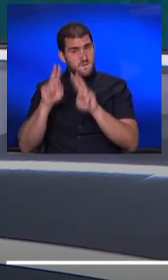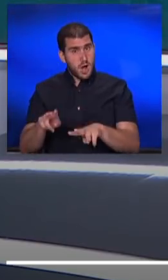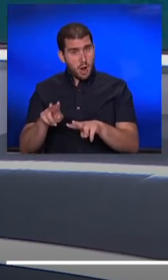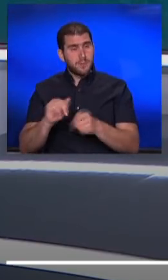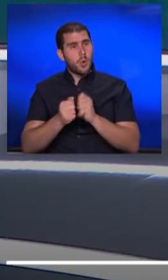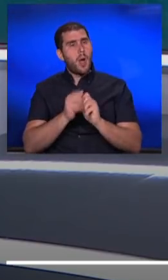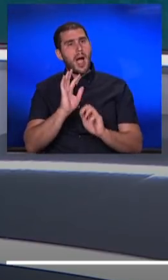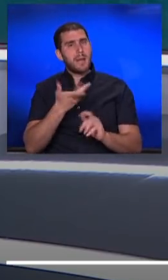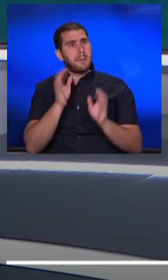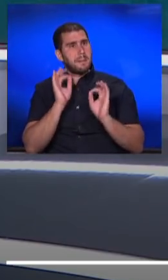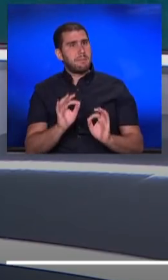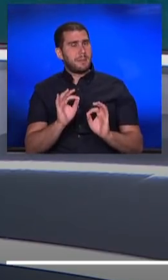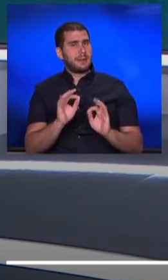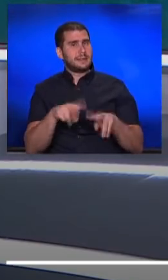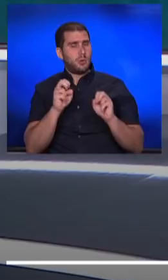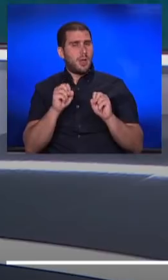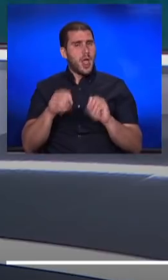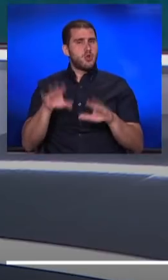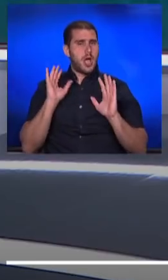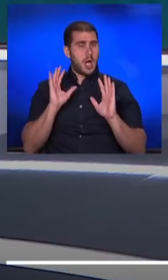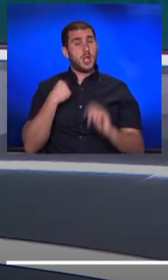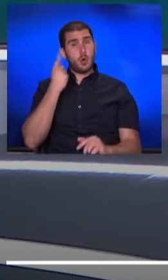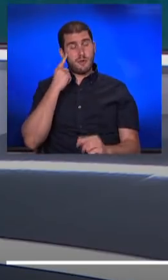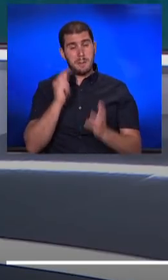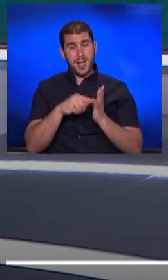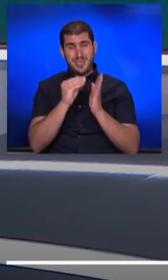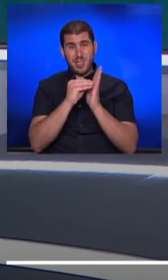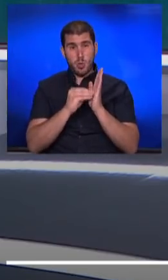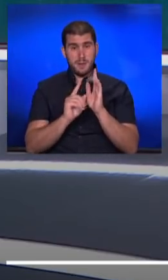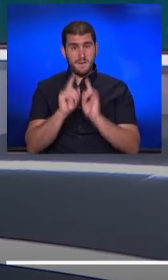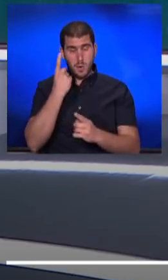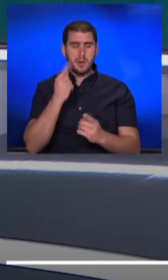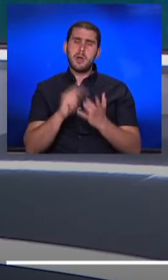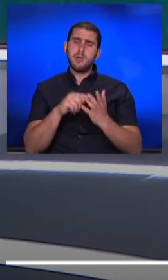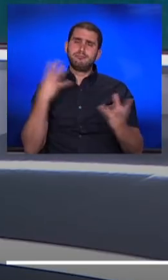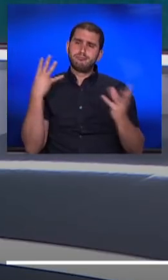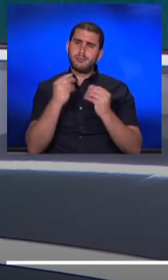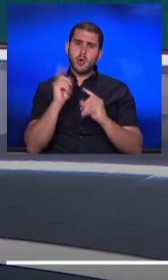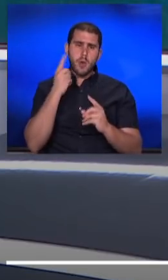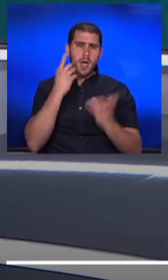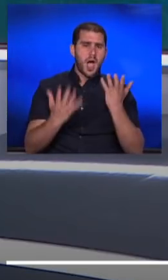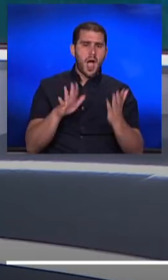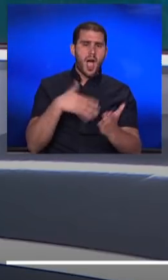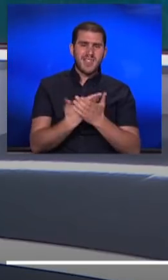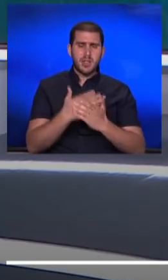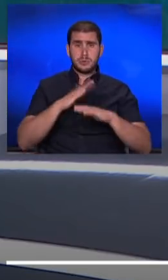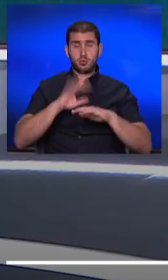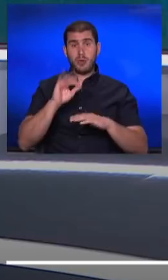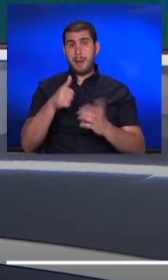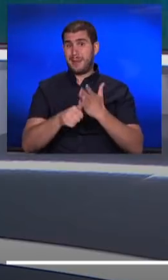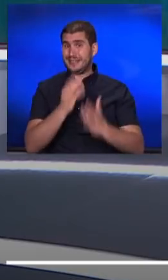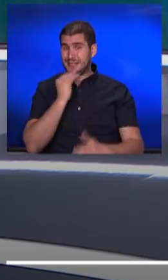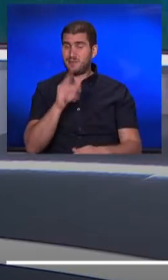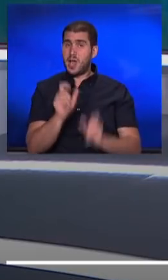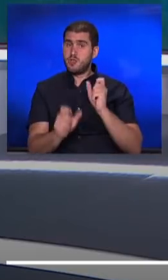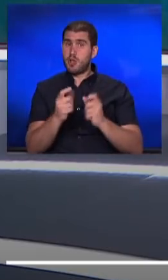או שהאם היא תגיעה ולשחרר. ואני חושב שלאור הנתונים, אני חושב שלאורך כל הערכות תחווה דעת המקצועיות, גם דרך אגב של בנק ישראל, גם של גורמים